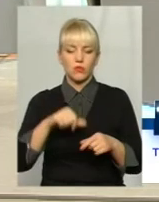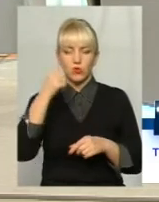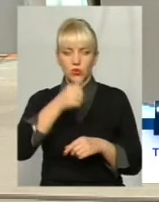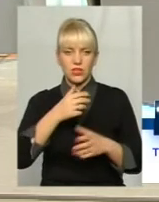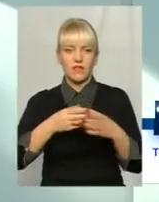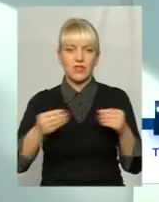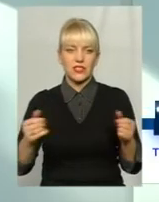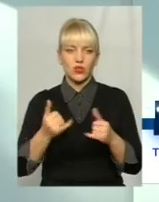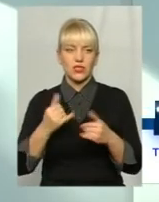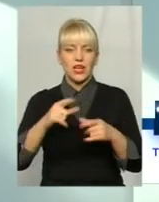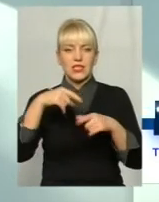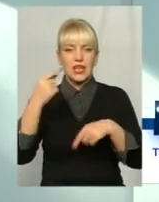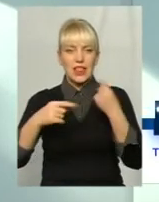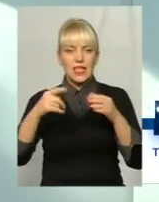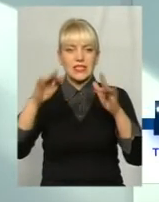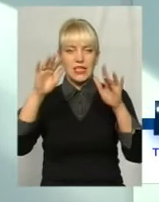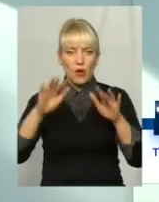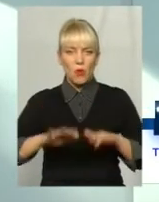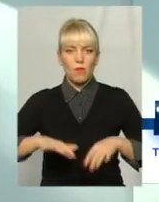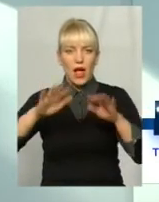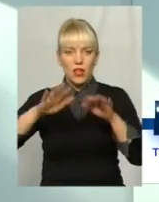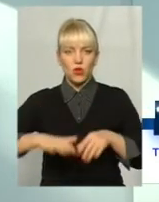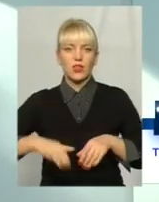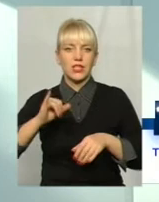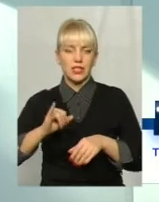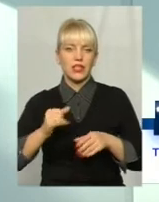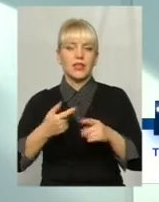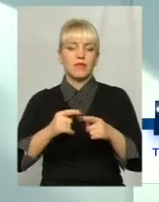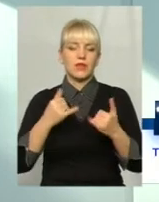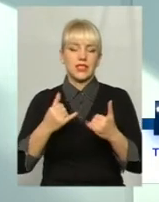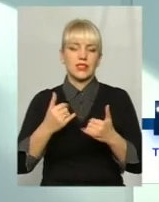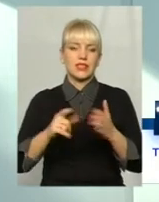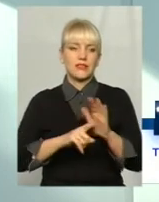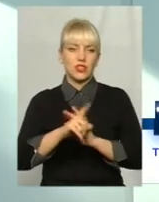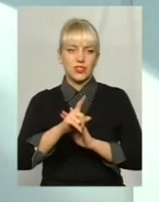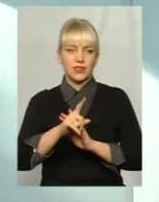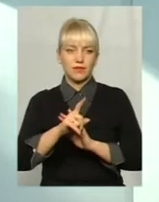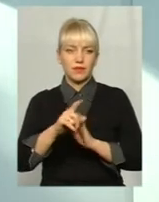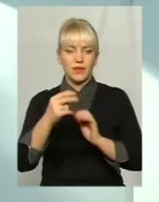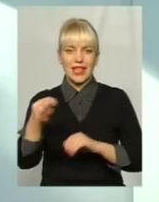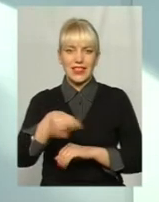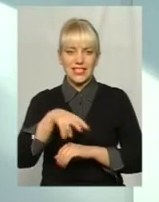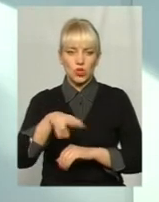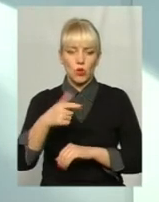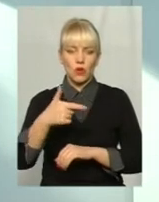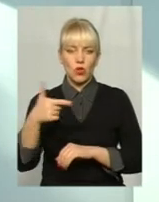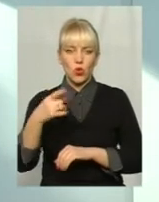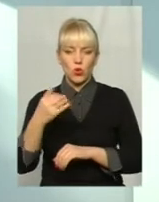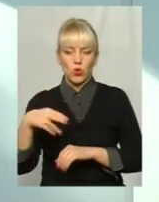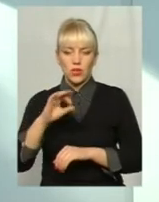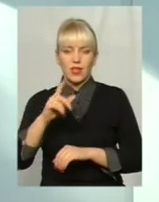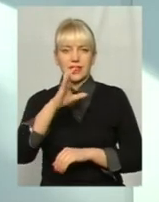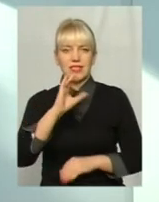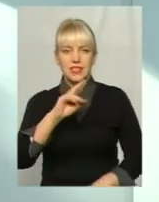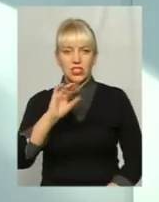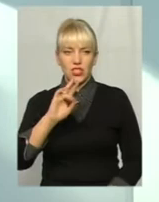зараз листя з дерев дійсно опалу вже, і ми зараз це листопад, грудень, місяць, і січень,